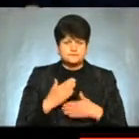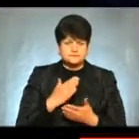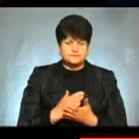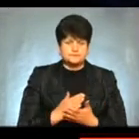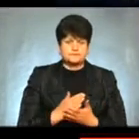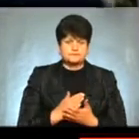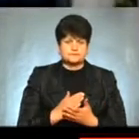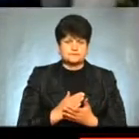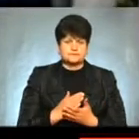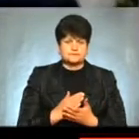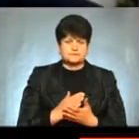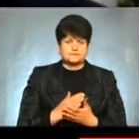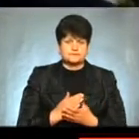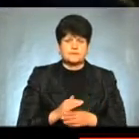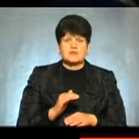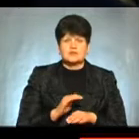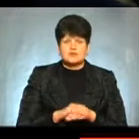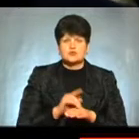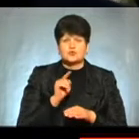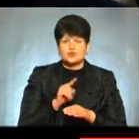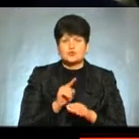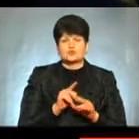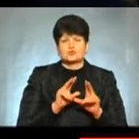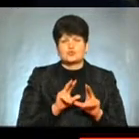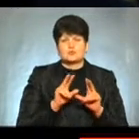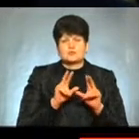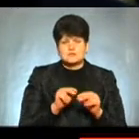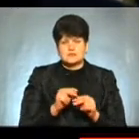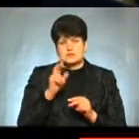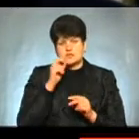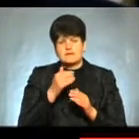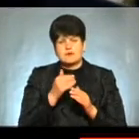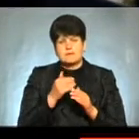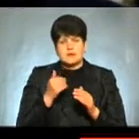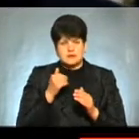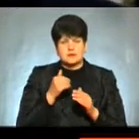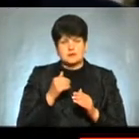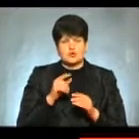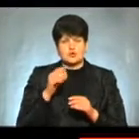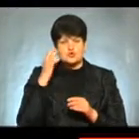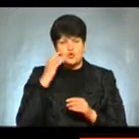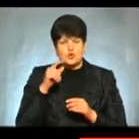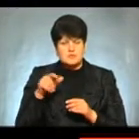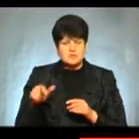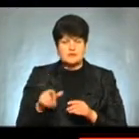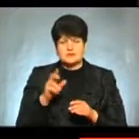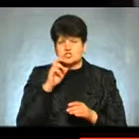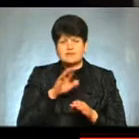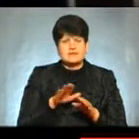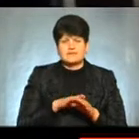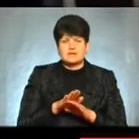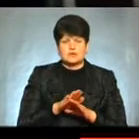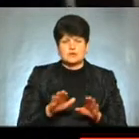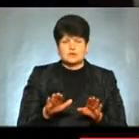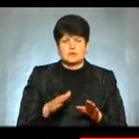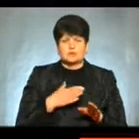Фактично того, що задекларувала держава свої обов'язки перед Чорнобильцями, держава не виконує Є така статистка, значить, в